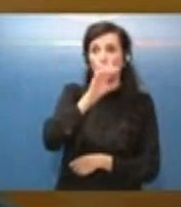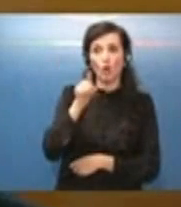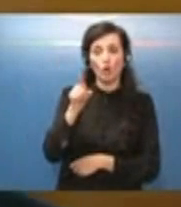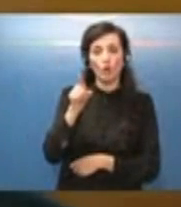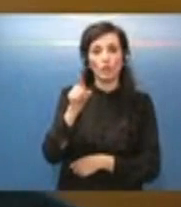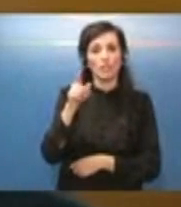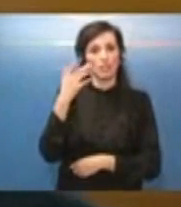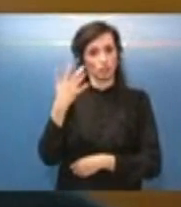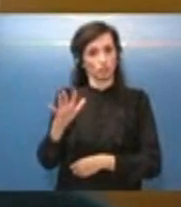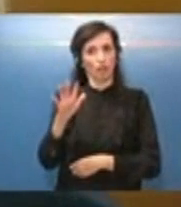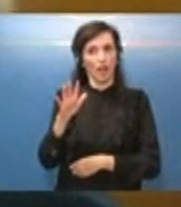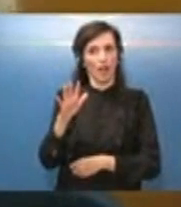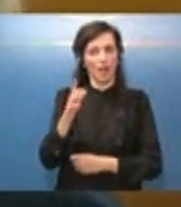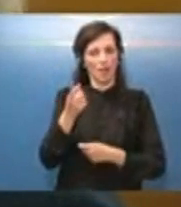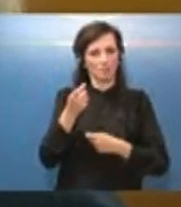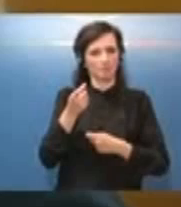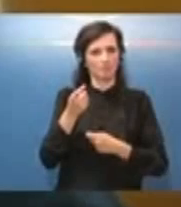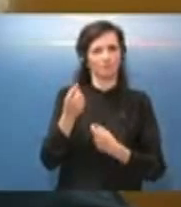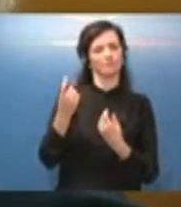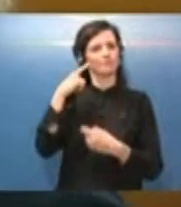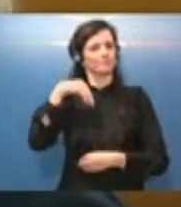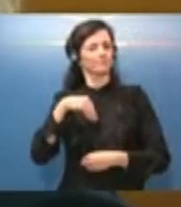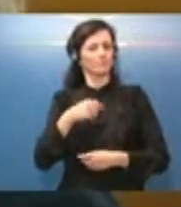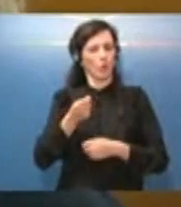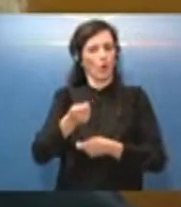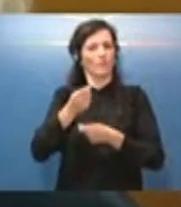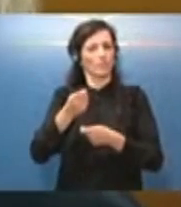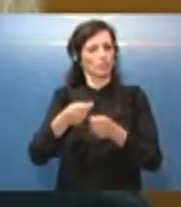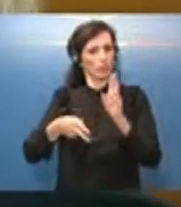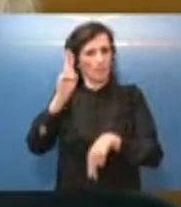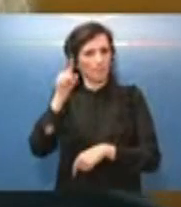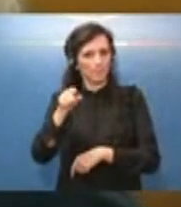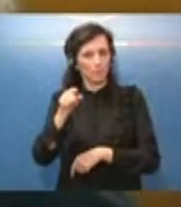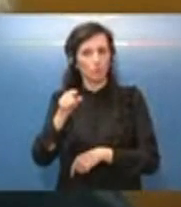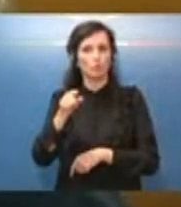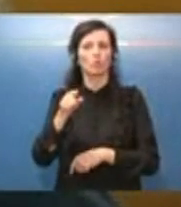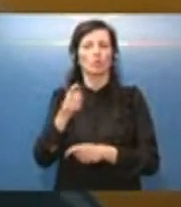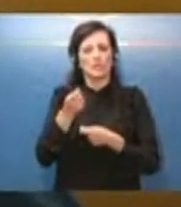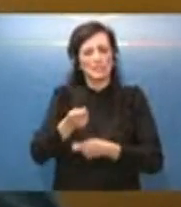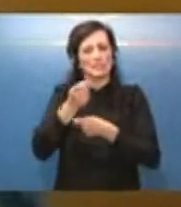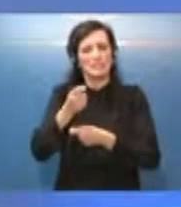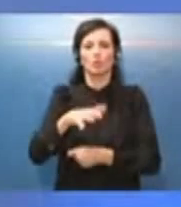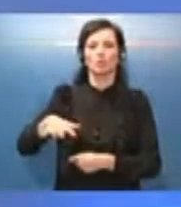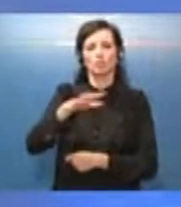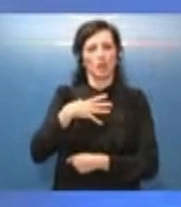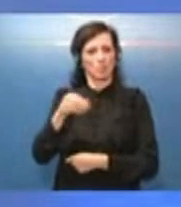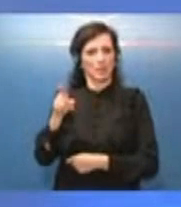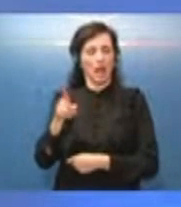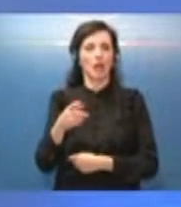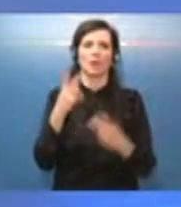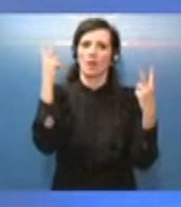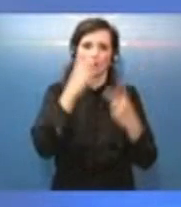state più convincenti per appunto spingere sulla zona bianca guardi non lo so ma sono